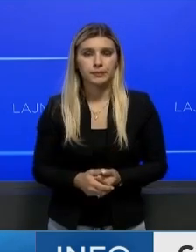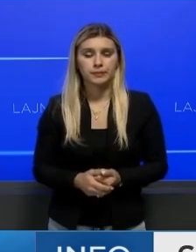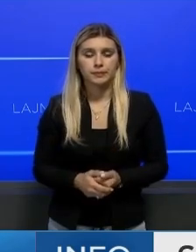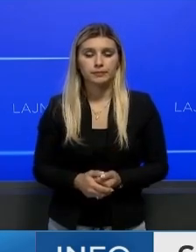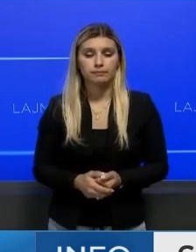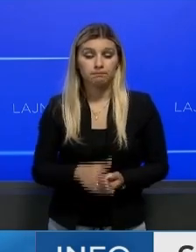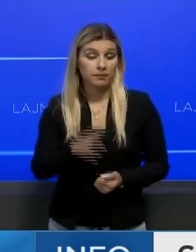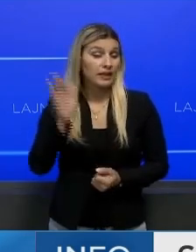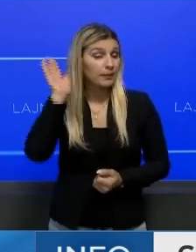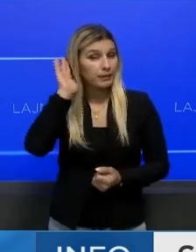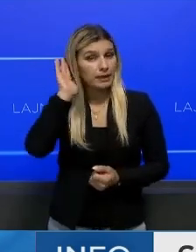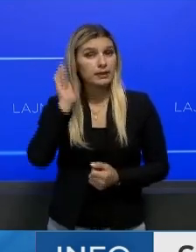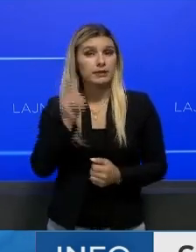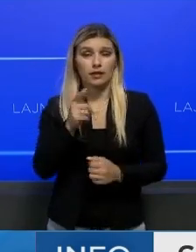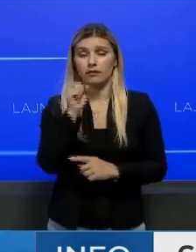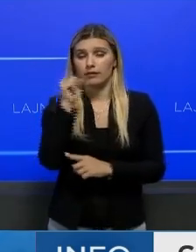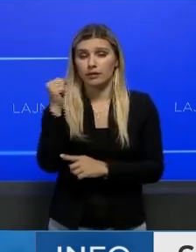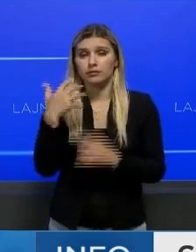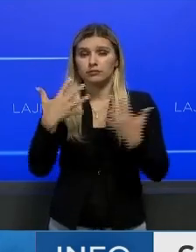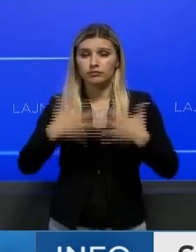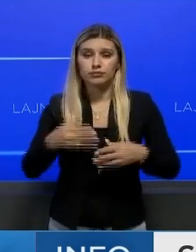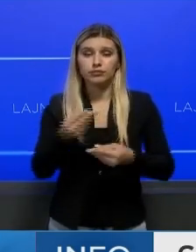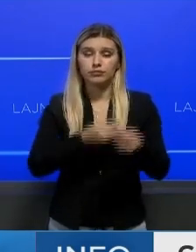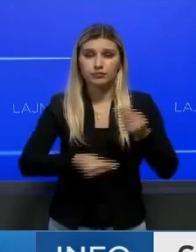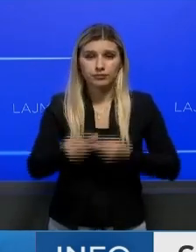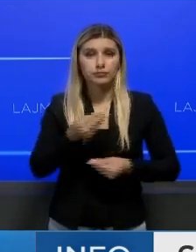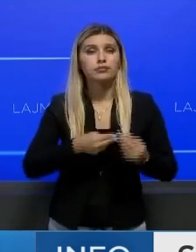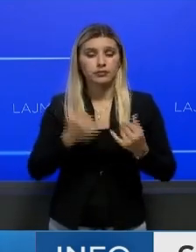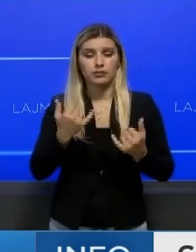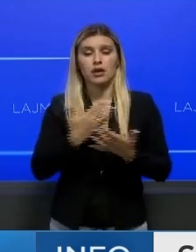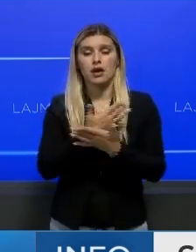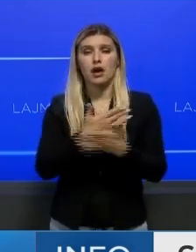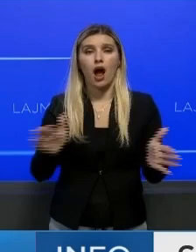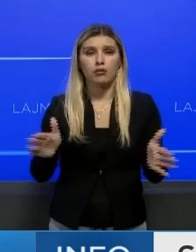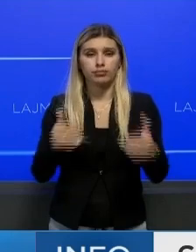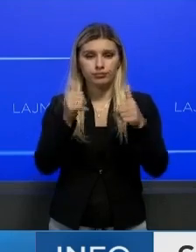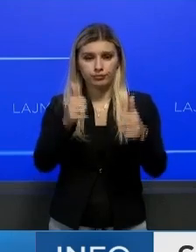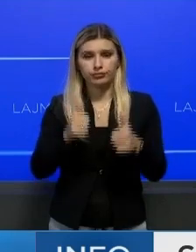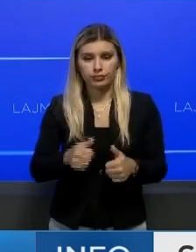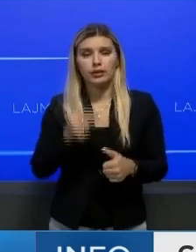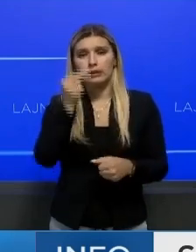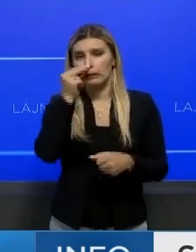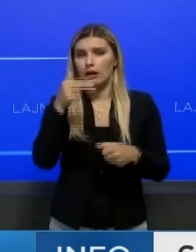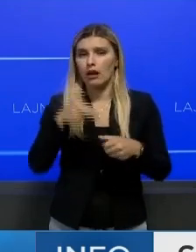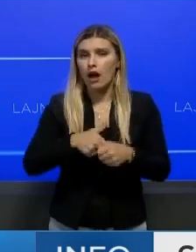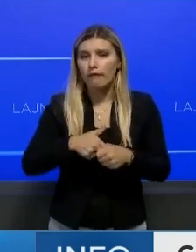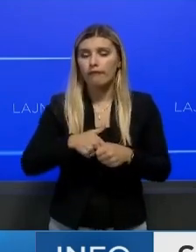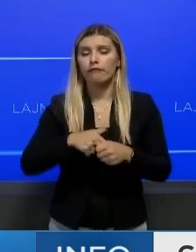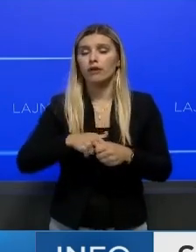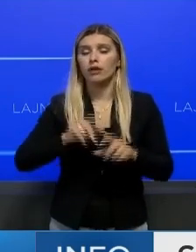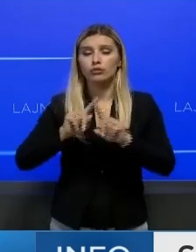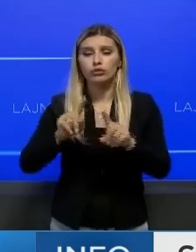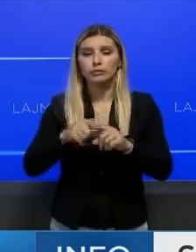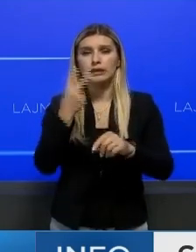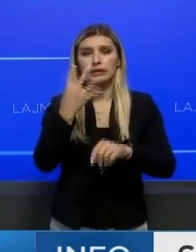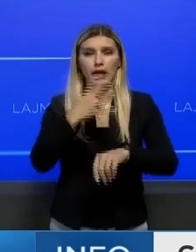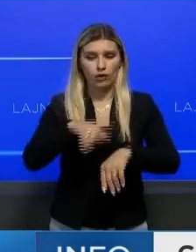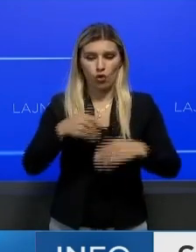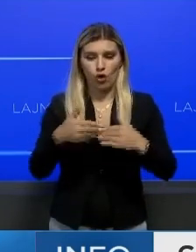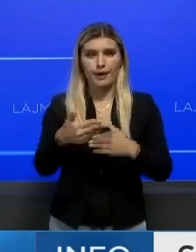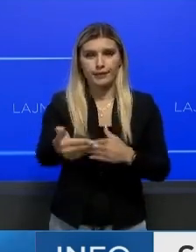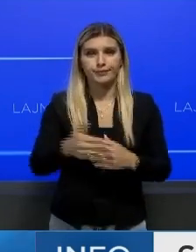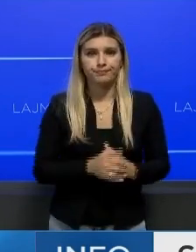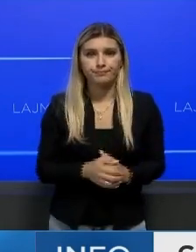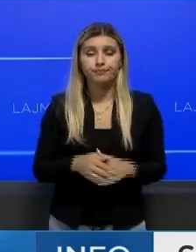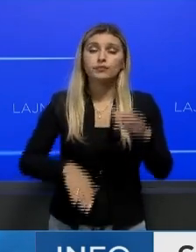Ndërko, Ministria Industrisë, Ndërmarsisë dhe Trektisë ka publikuar limitin për qmimeve të derivateve për 24 orë të ardhshme.